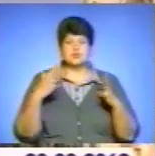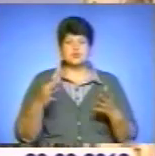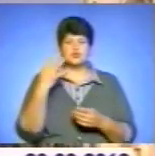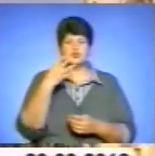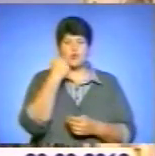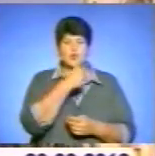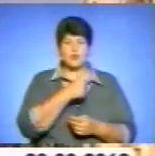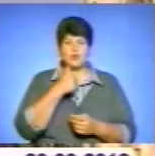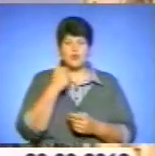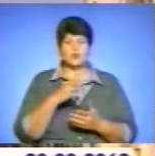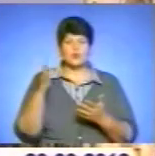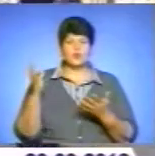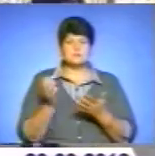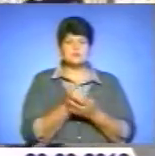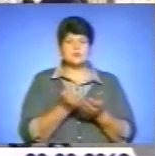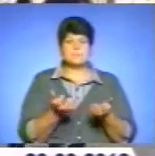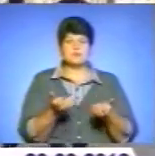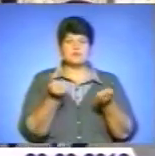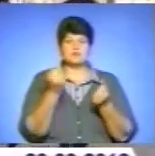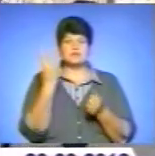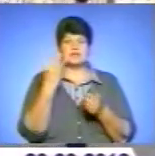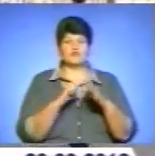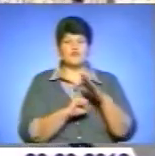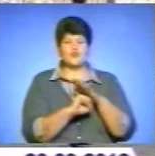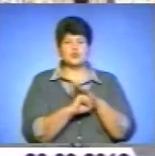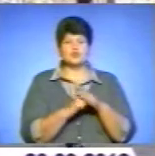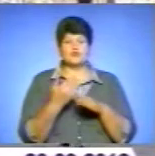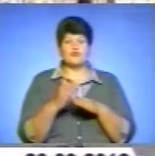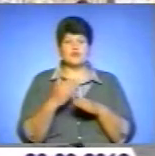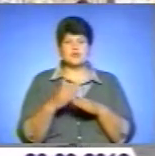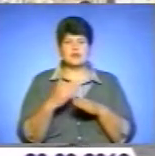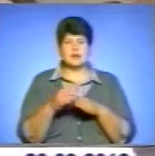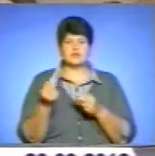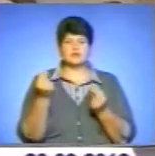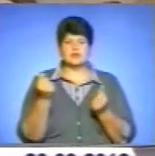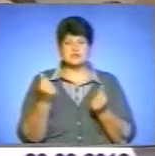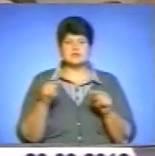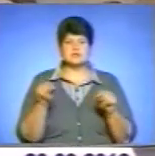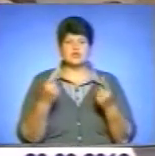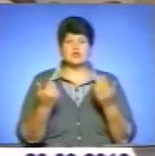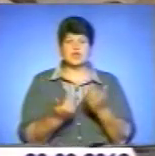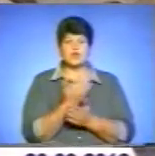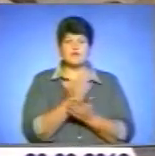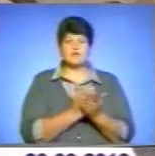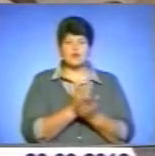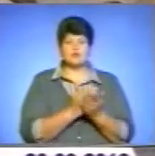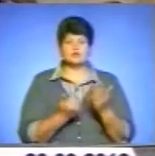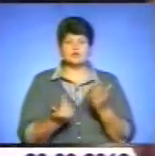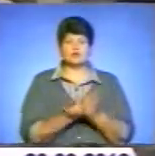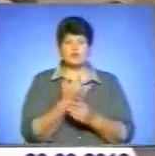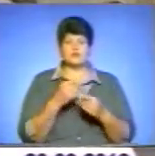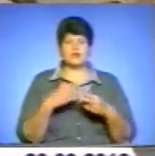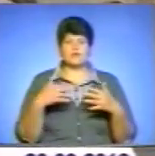молодих вчених успішно підтримують три фонди, що виділяють фінансування на створення нових товарів, послуг і технологій.